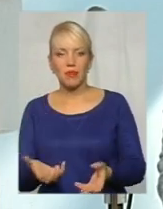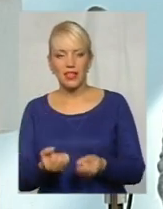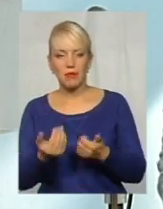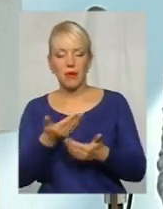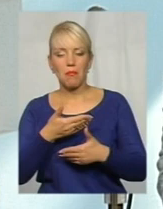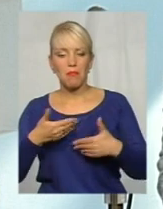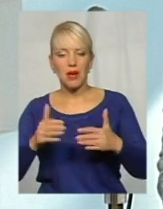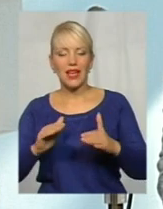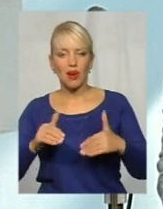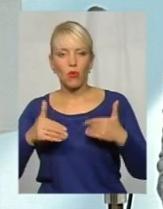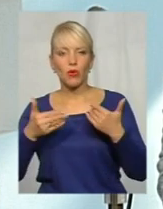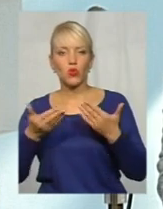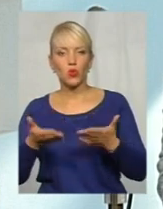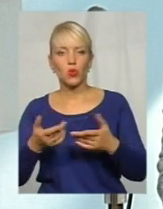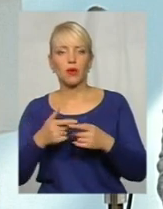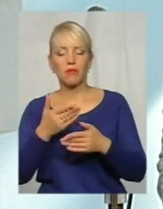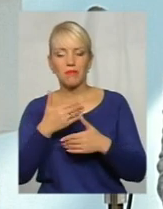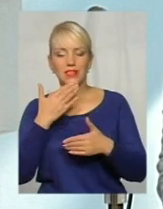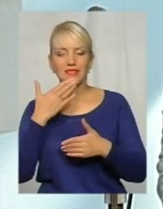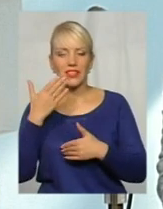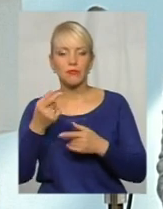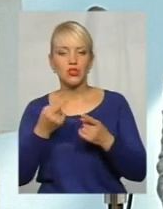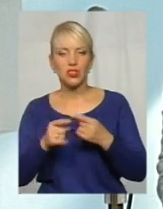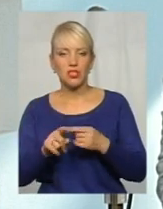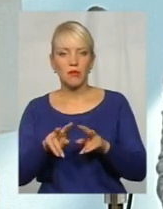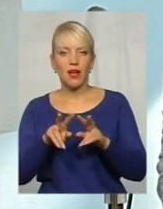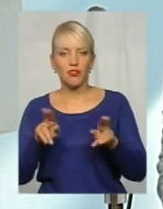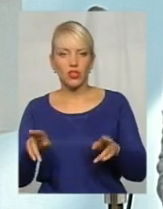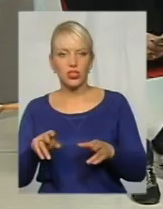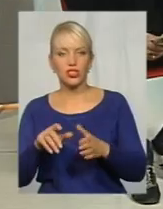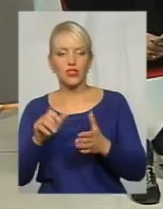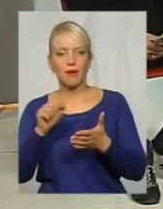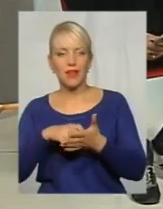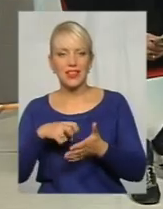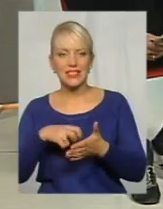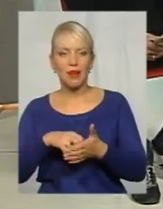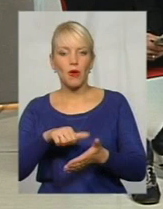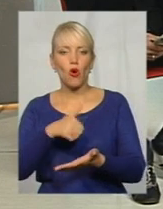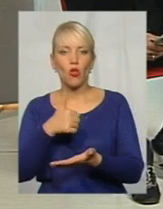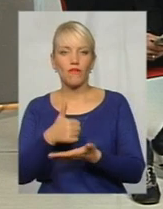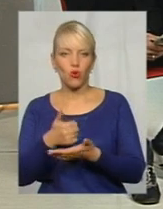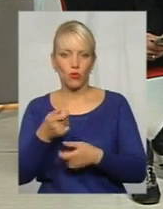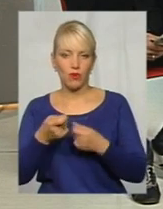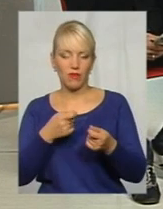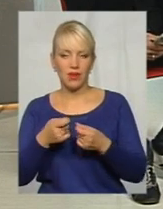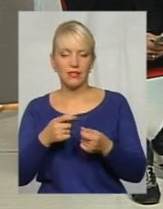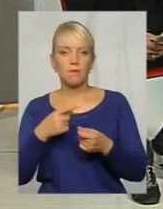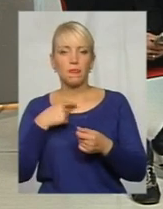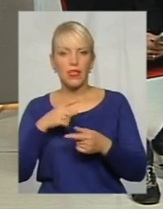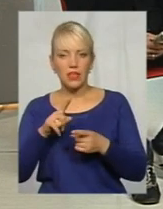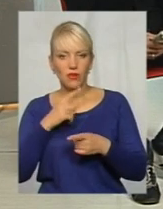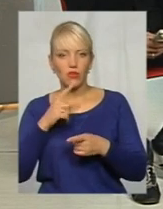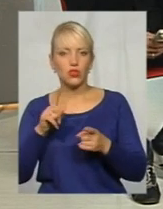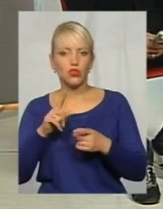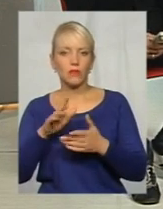звертаємося з іншими, з аналогічними листами до головного управління і клопочимо про те, щоб дані громадяни все ж таки